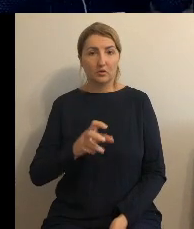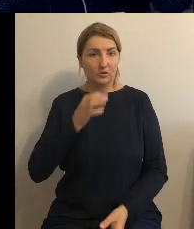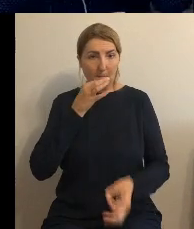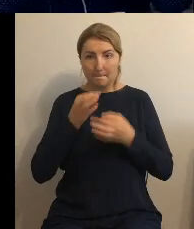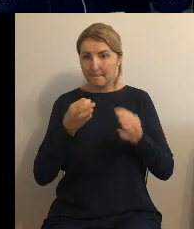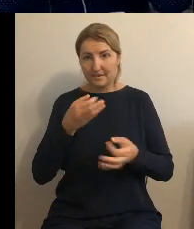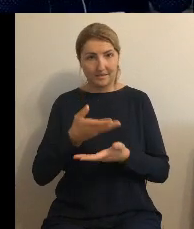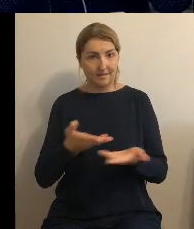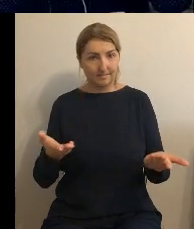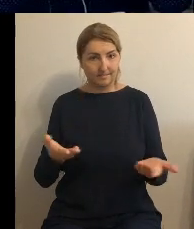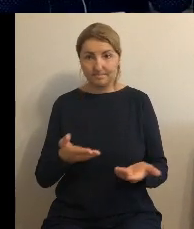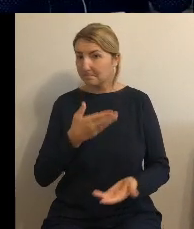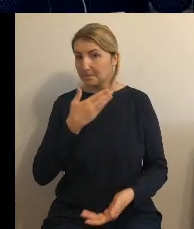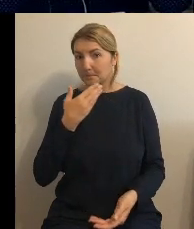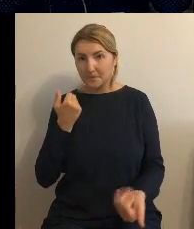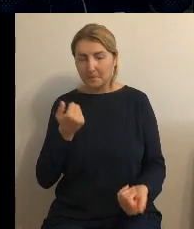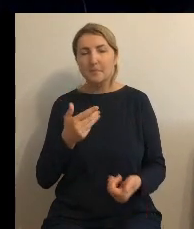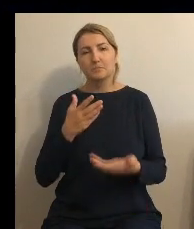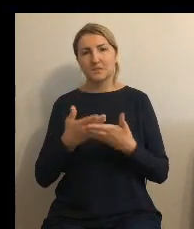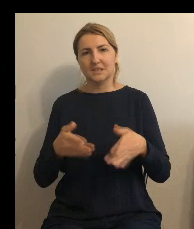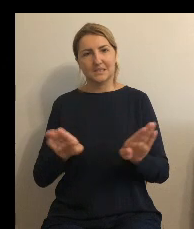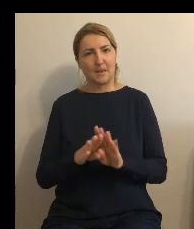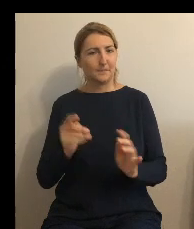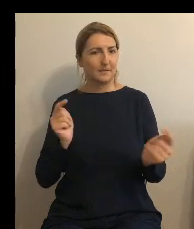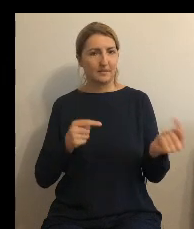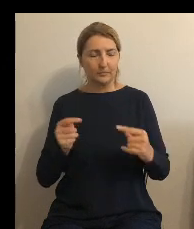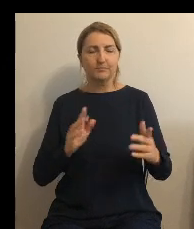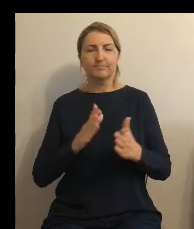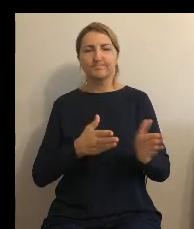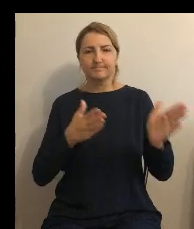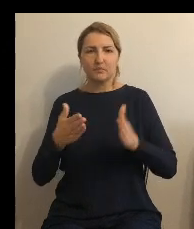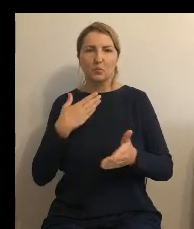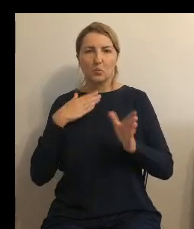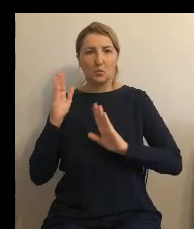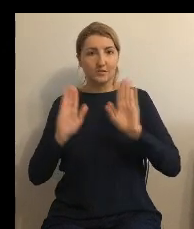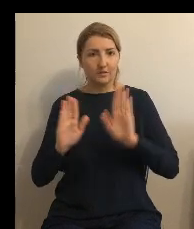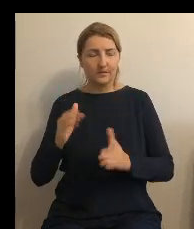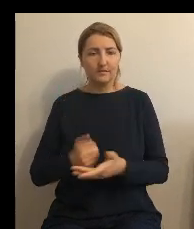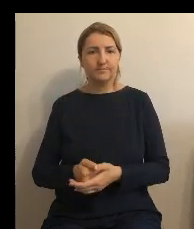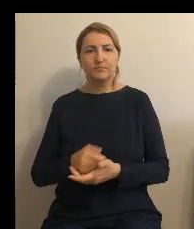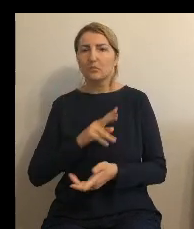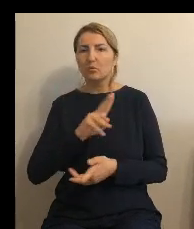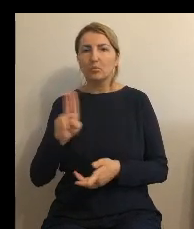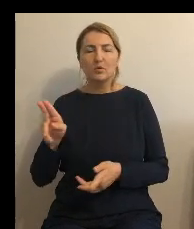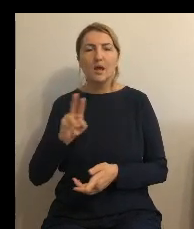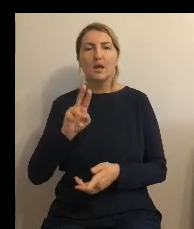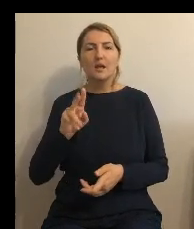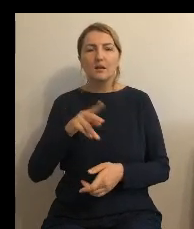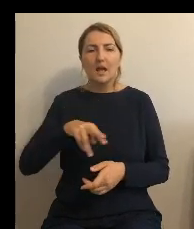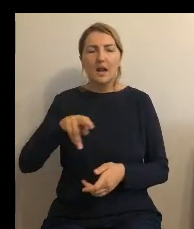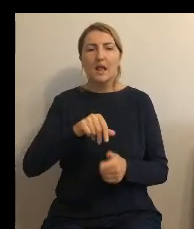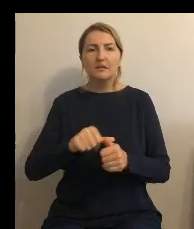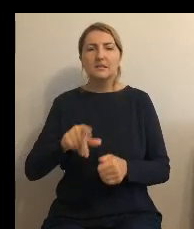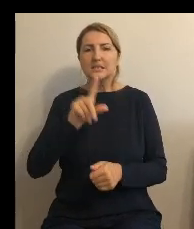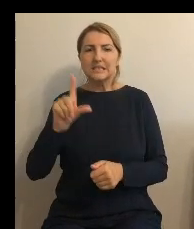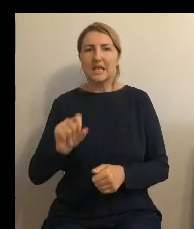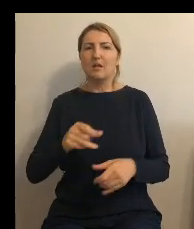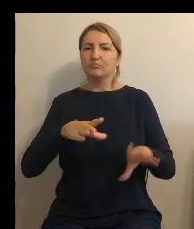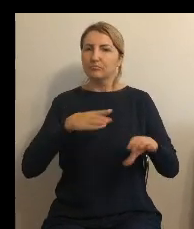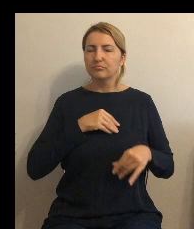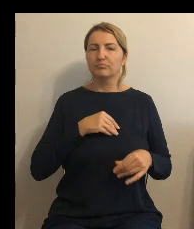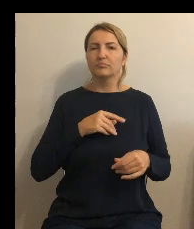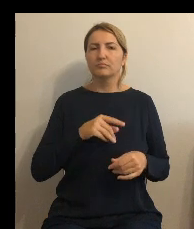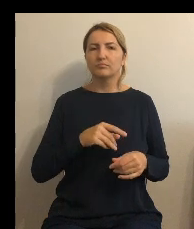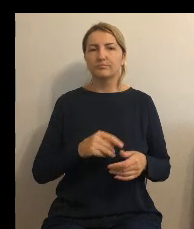jeśli nie ma zamykam dyskusję przystępujemy do głosowania kto z Państwa radnych jest za przyjęciem projektu uchwały w zaproponowanym